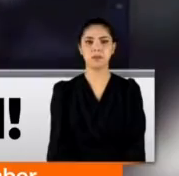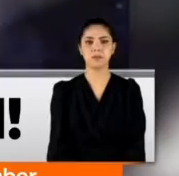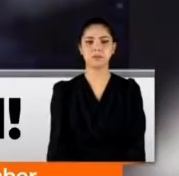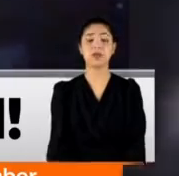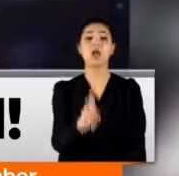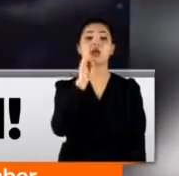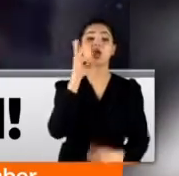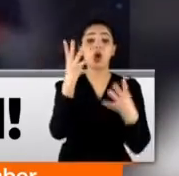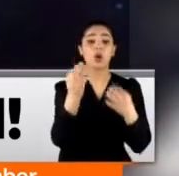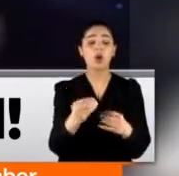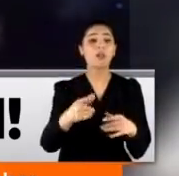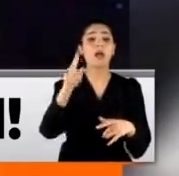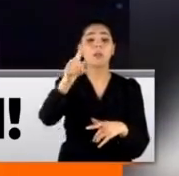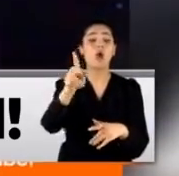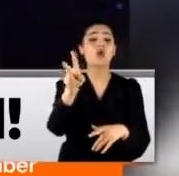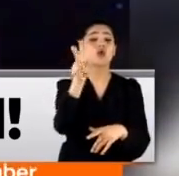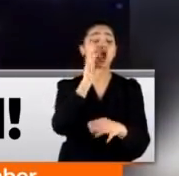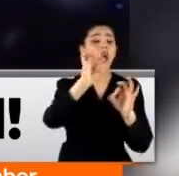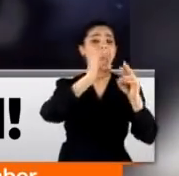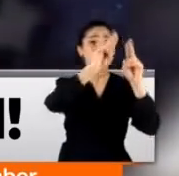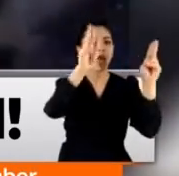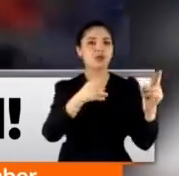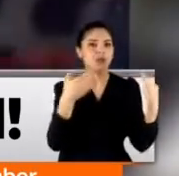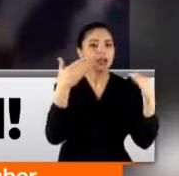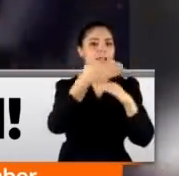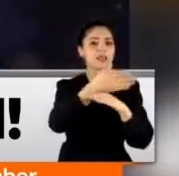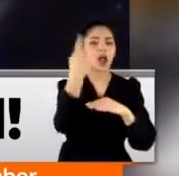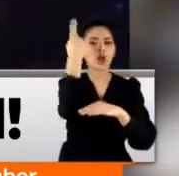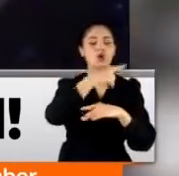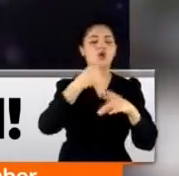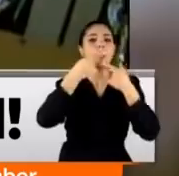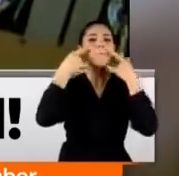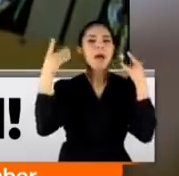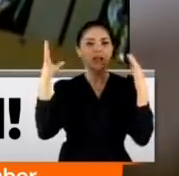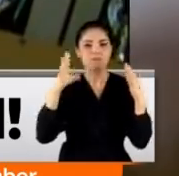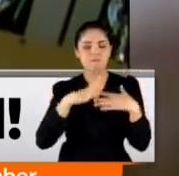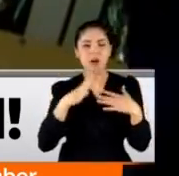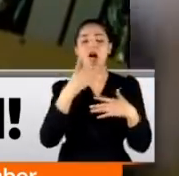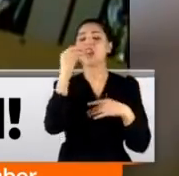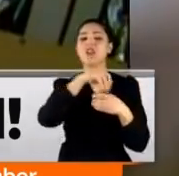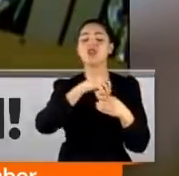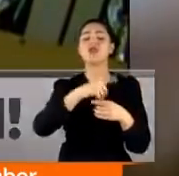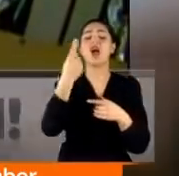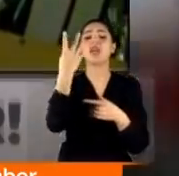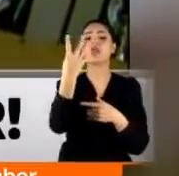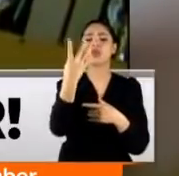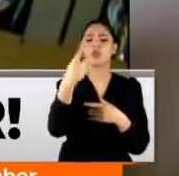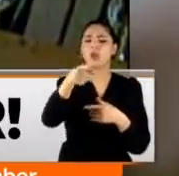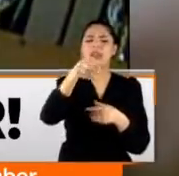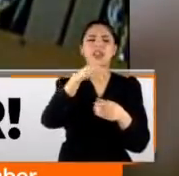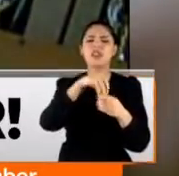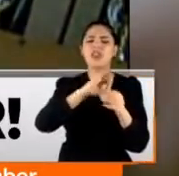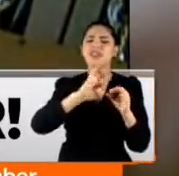Son olarak gözlerine kestirdikleri bir kuyumcu dükkanına giren yüzleri maskeli dört hırsız içeride ne var ne yoksa çuvala